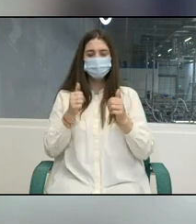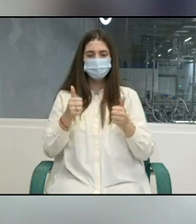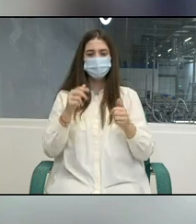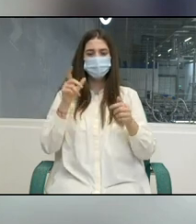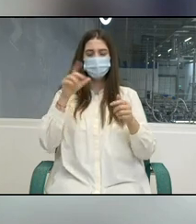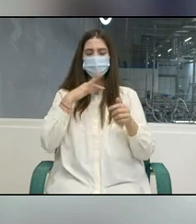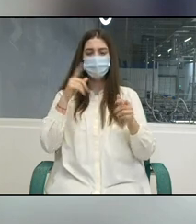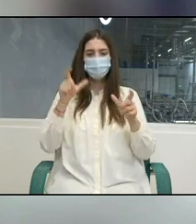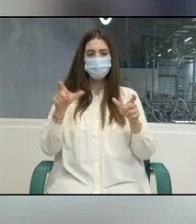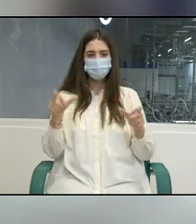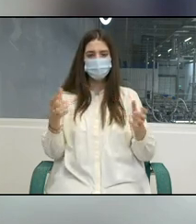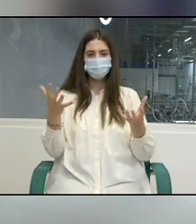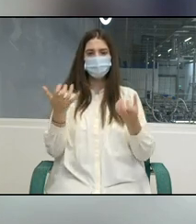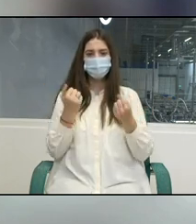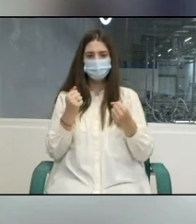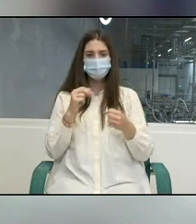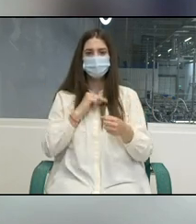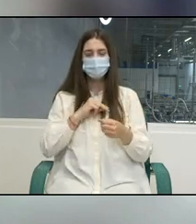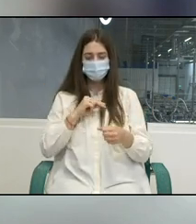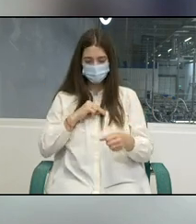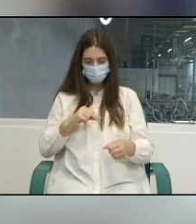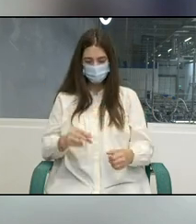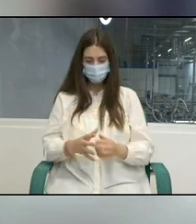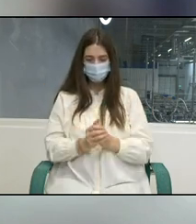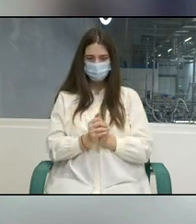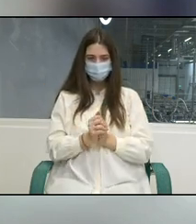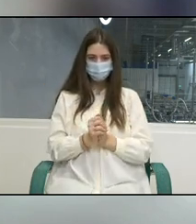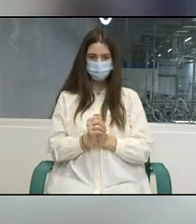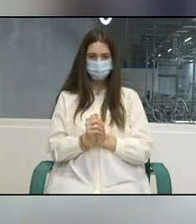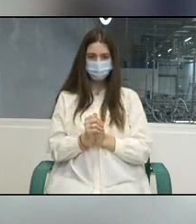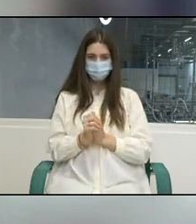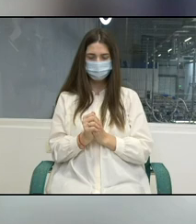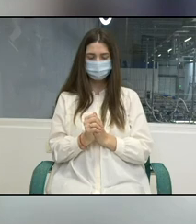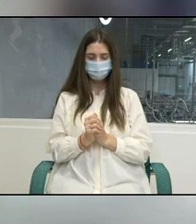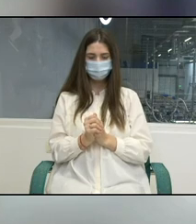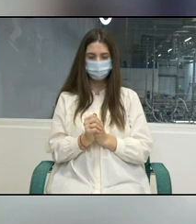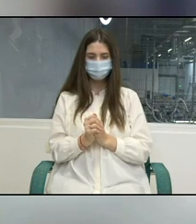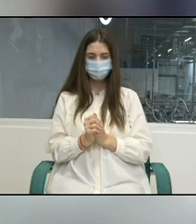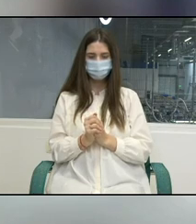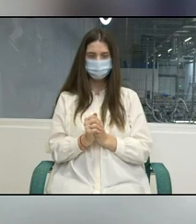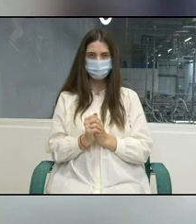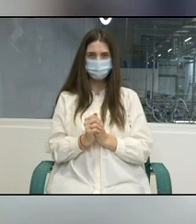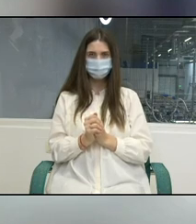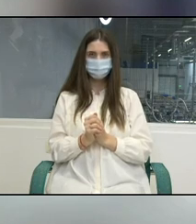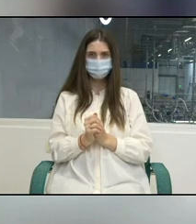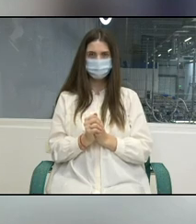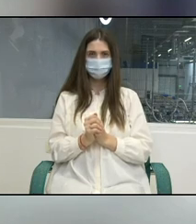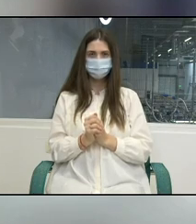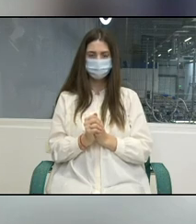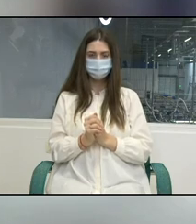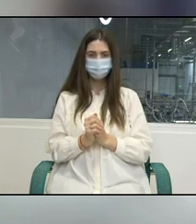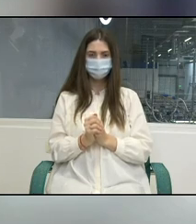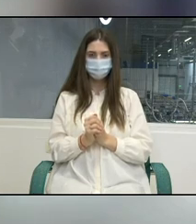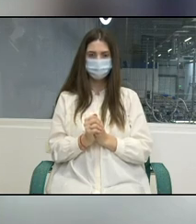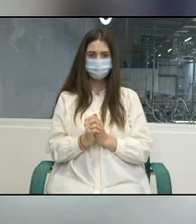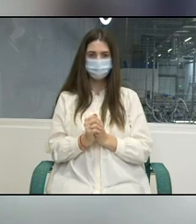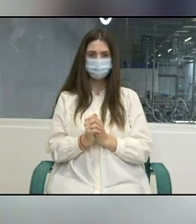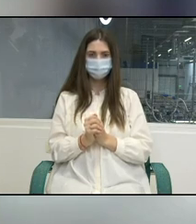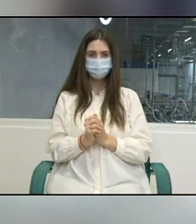programul de țara privind munca decentă este alineat în totalitate cu cadrul de parteneri dintre Republica Moldova și Națiunile Unite pentru